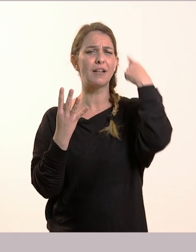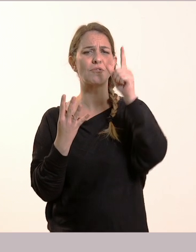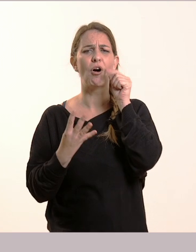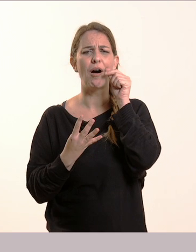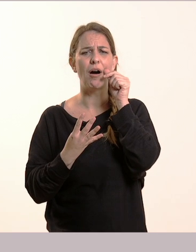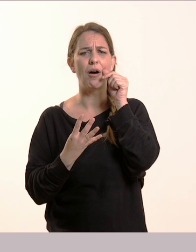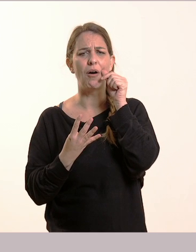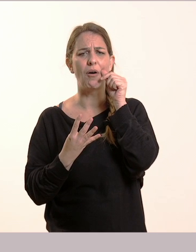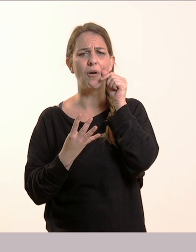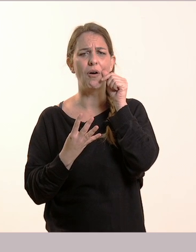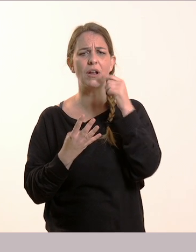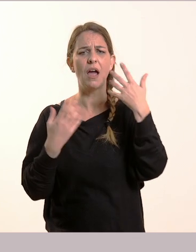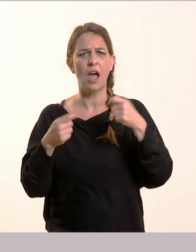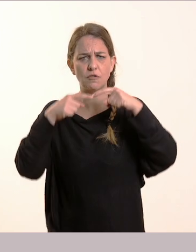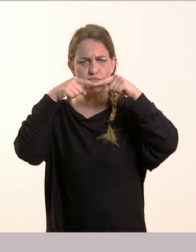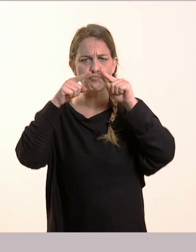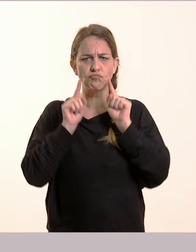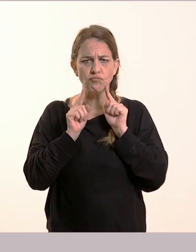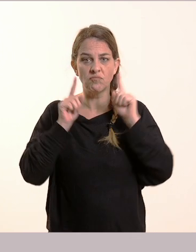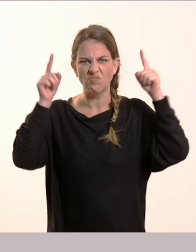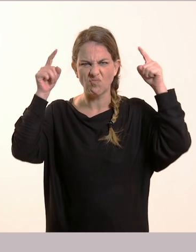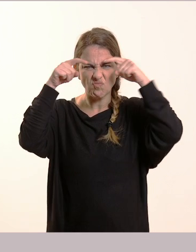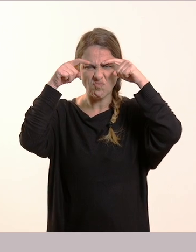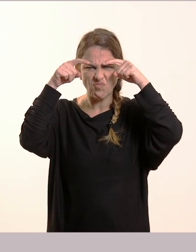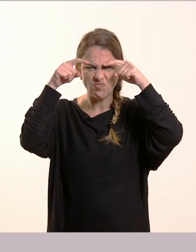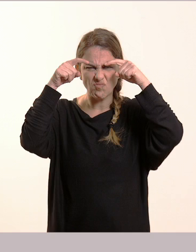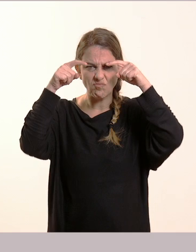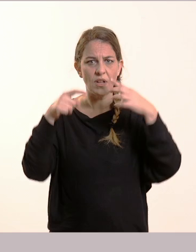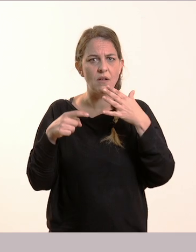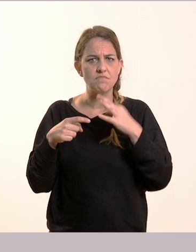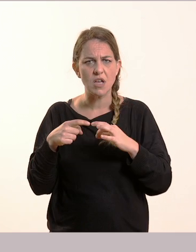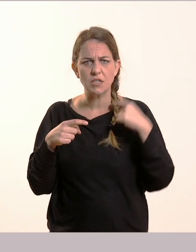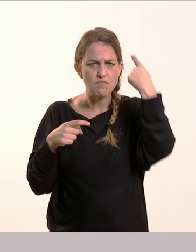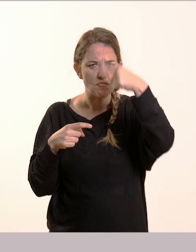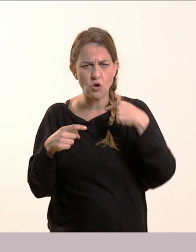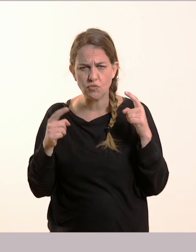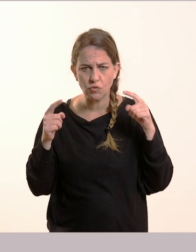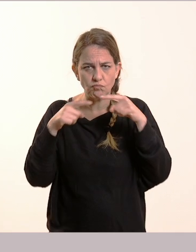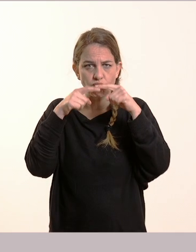συνοφριωμένος. Έχει κάνει το πρόσωπό του, έχει πάρει μια έκφραση έτσι. Πώς.